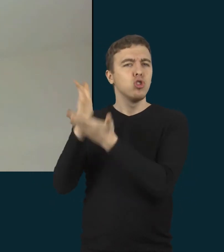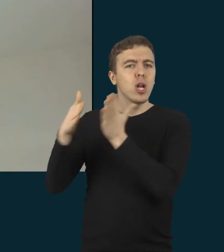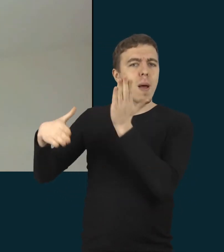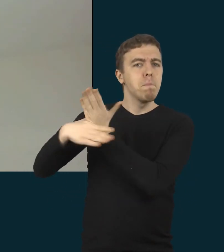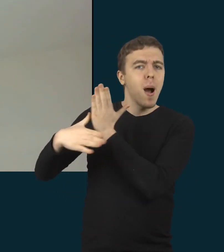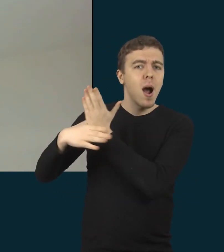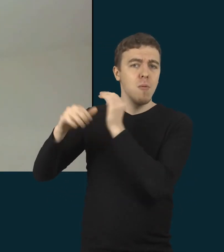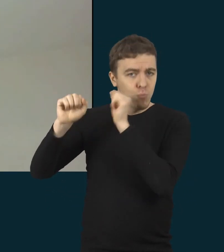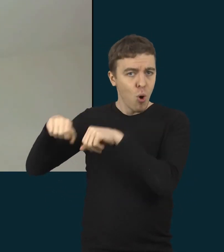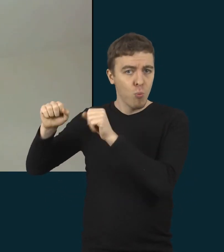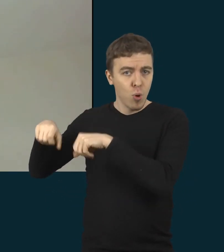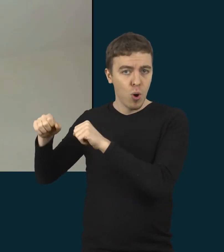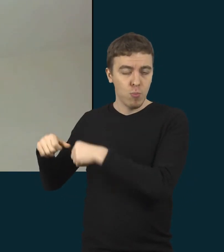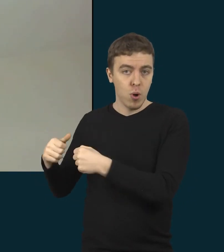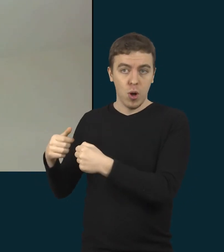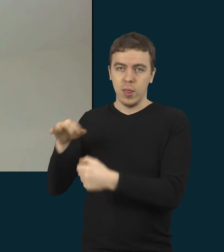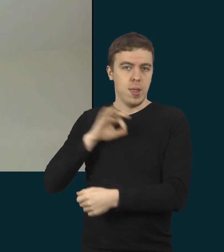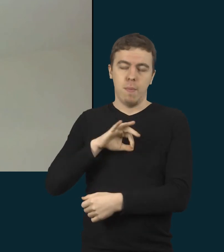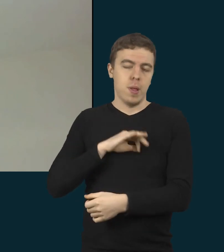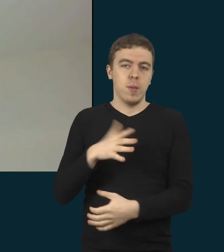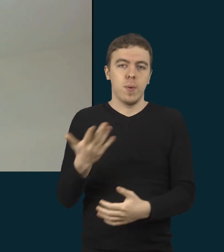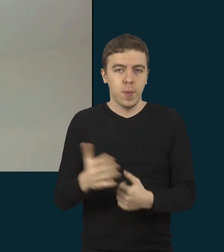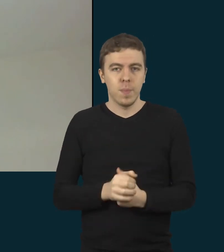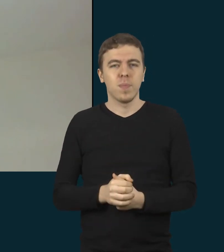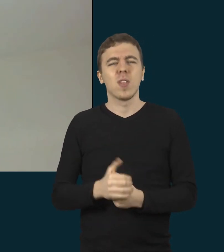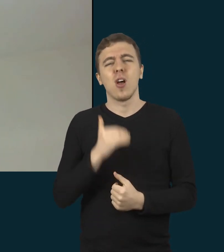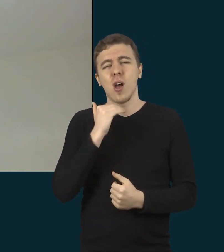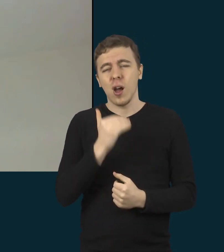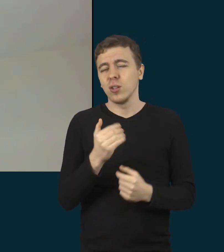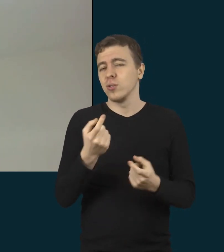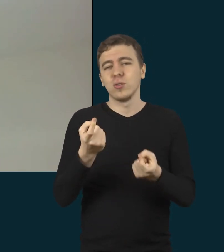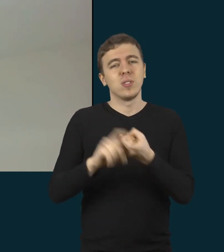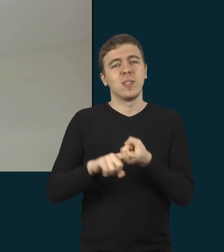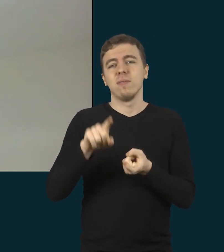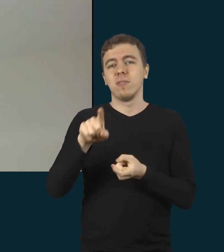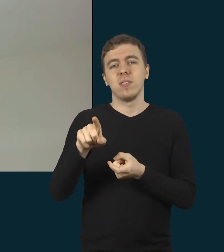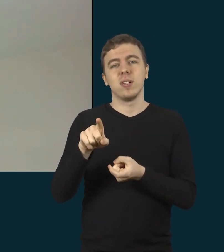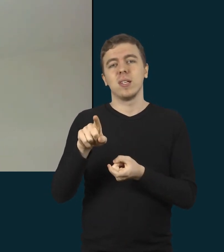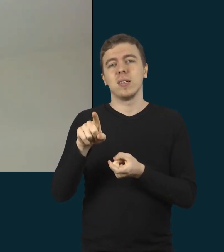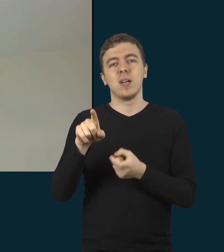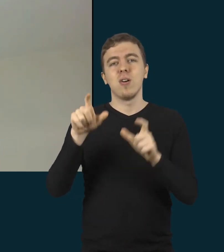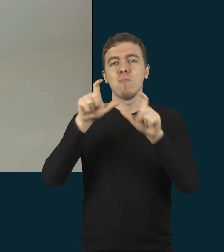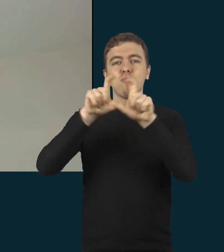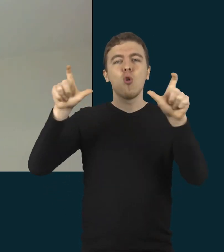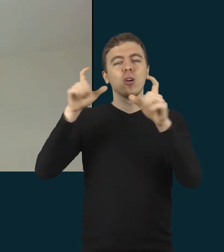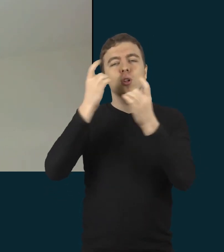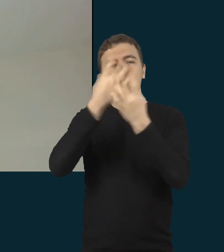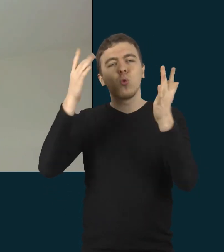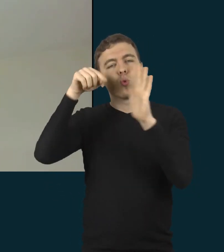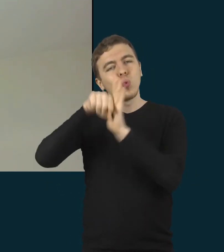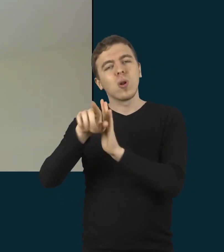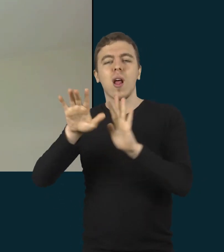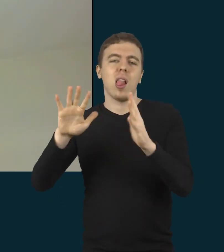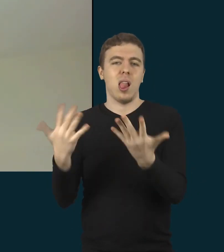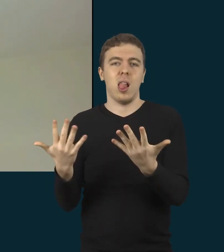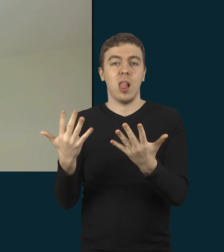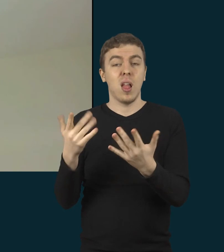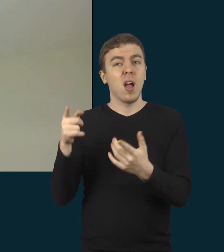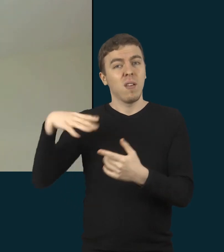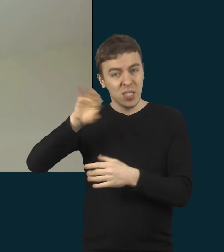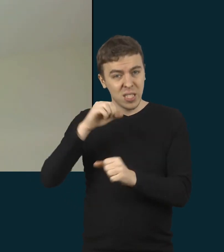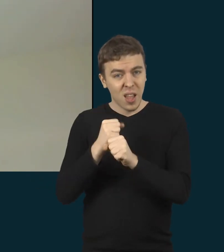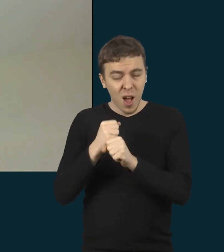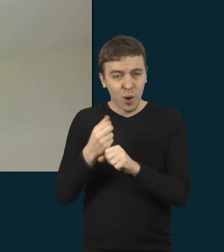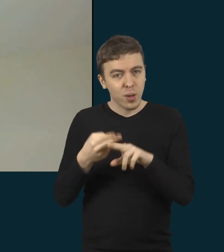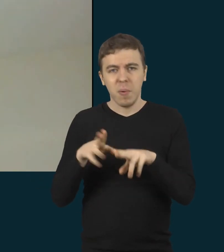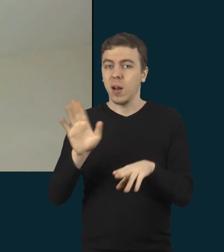potencialą, kuri gali išnaudoti. Žinoma, viskas dar priklauso nuo mokyklos kultūros, ar yra tas būdinga, bet